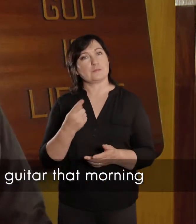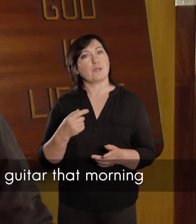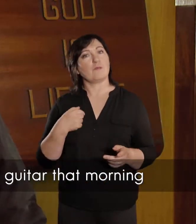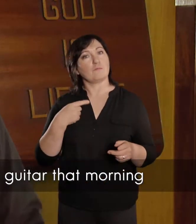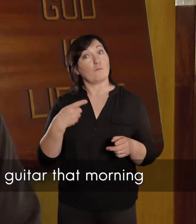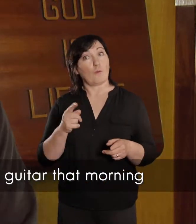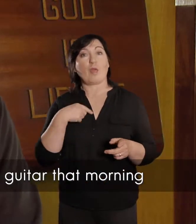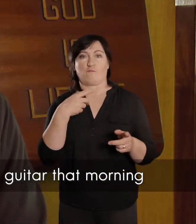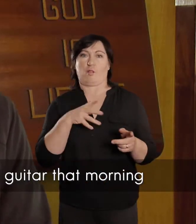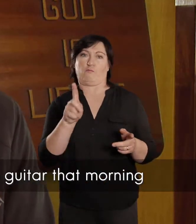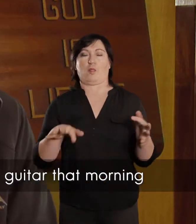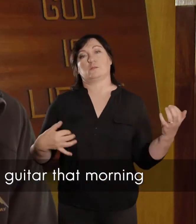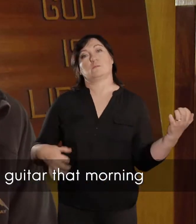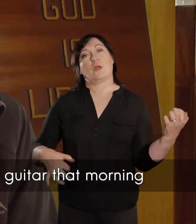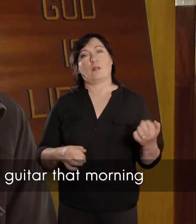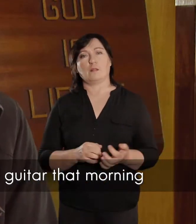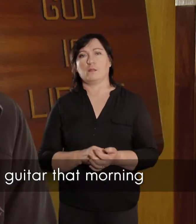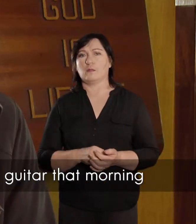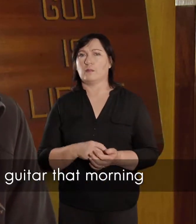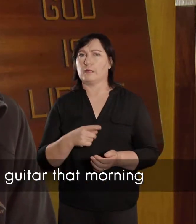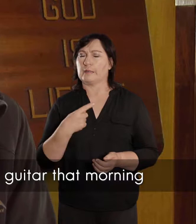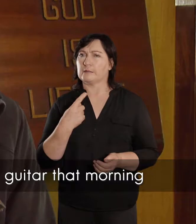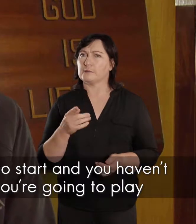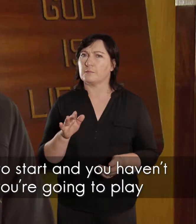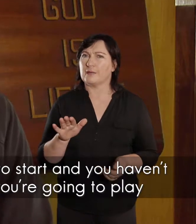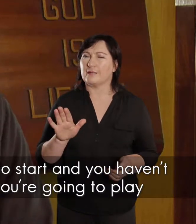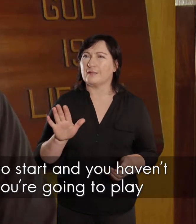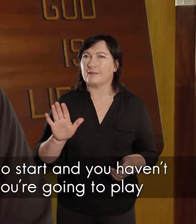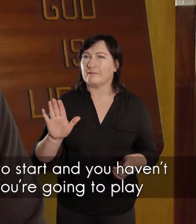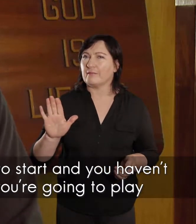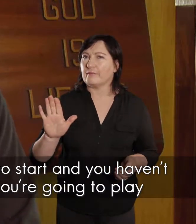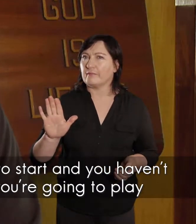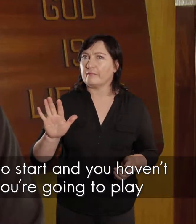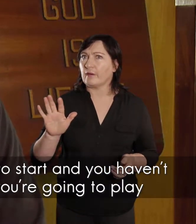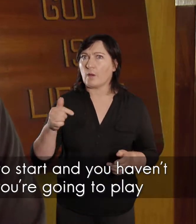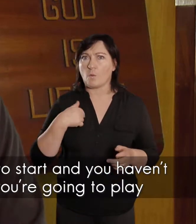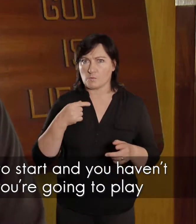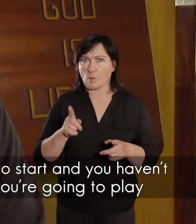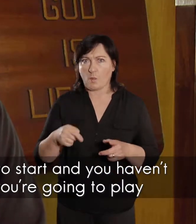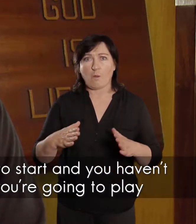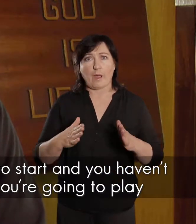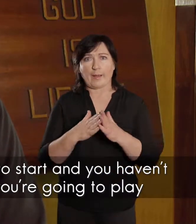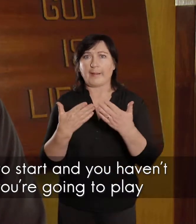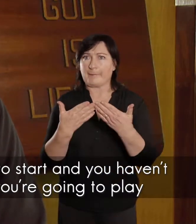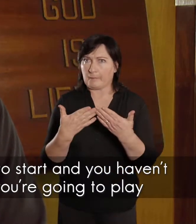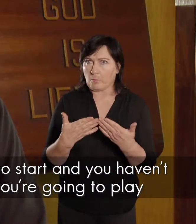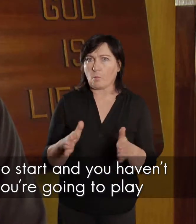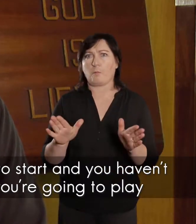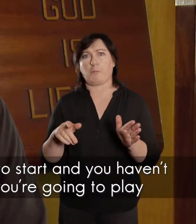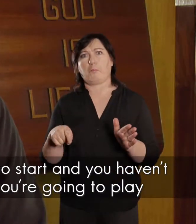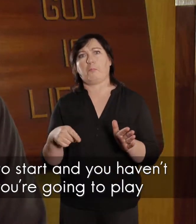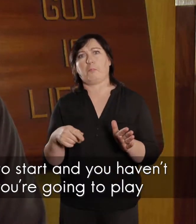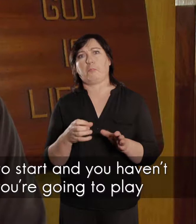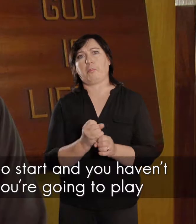en die oom sê, maar hy kom speel vanmorgen, en ek sê toe, ooma, jy kan nie spelen, ons